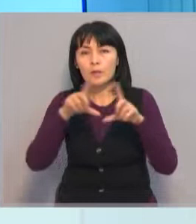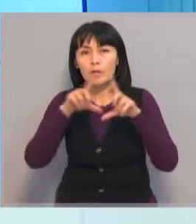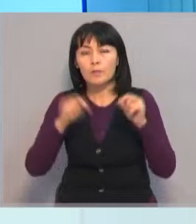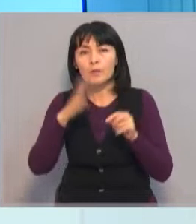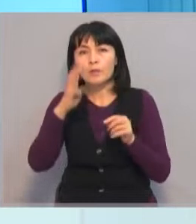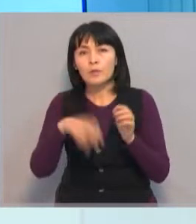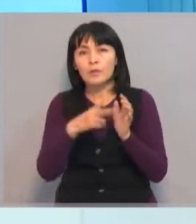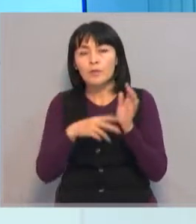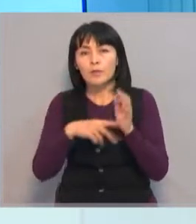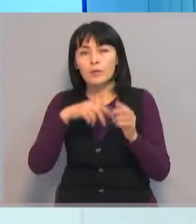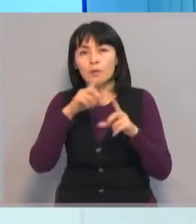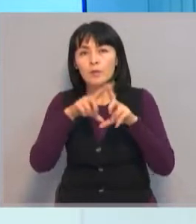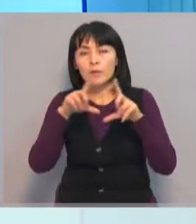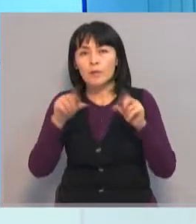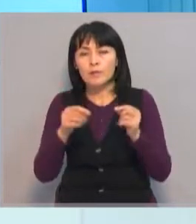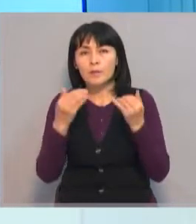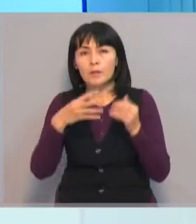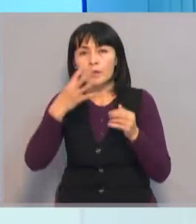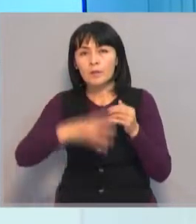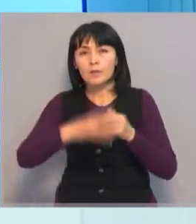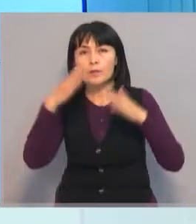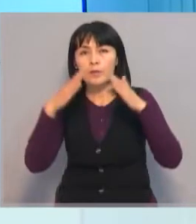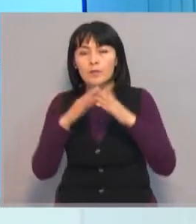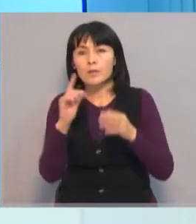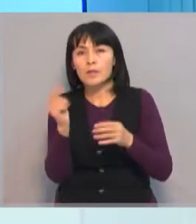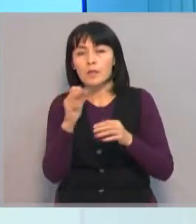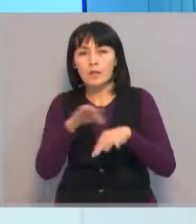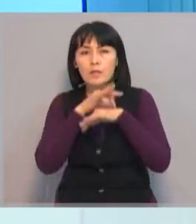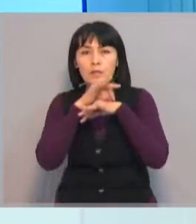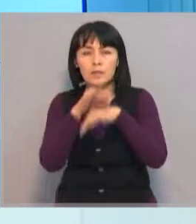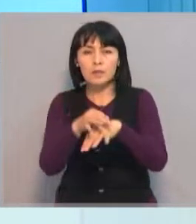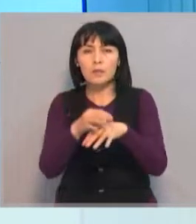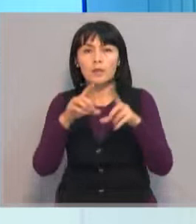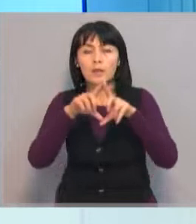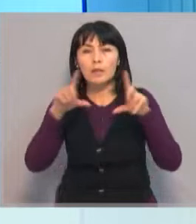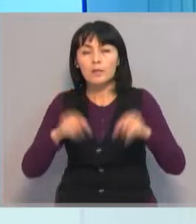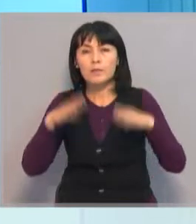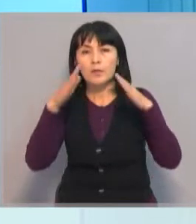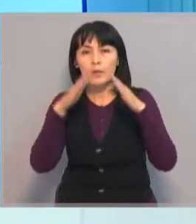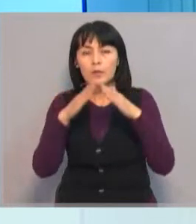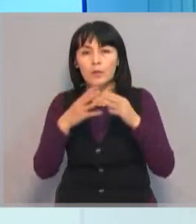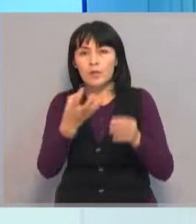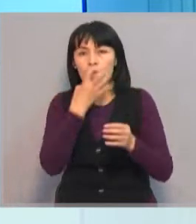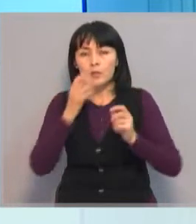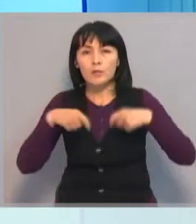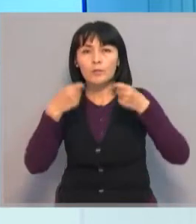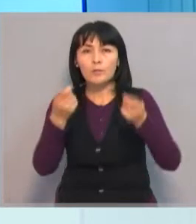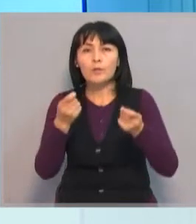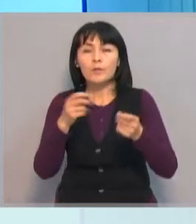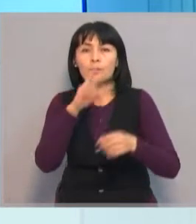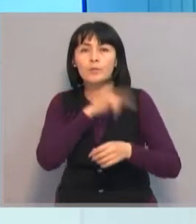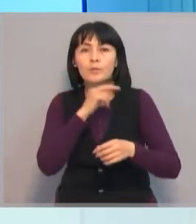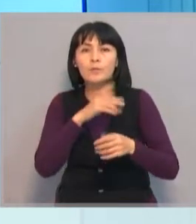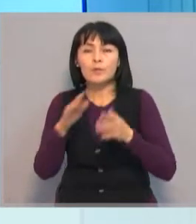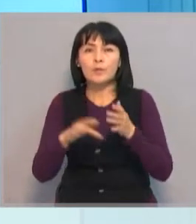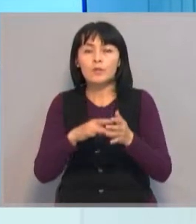484 қасыпкерлік нысан, 44 көп қабатты үйге ғажет кізілмек. Әлеметтік нысандар мен тұрғыны үйлерді жылу мен қамту мәселесі Түркістан облысы